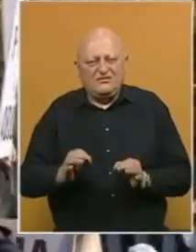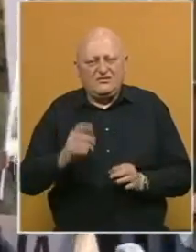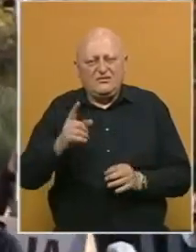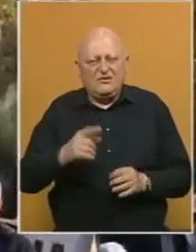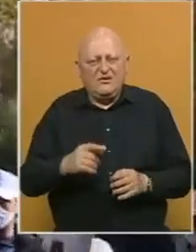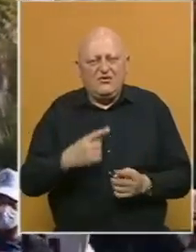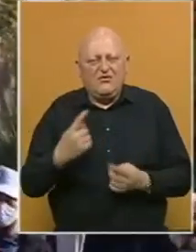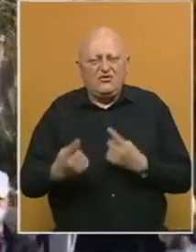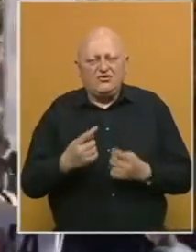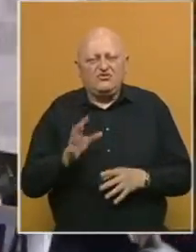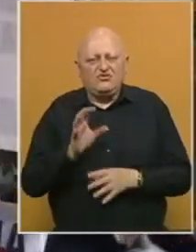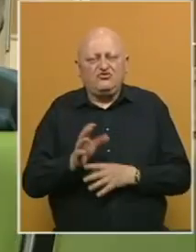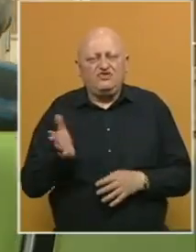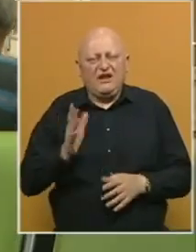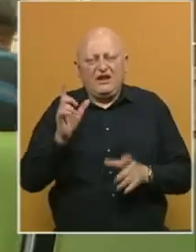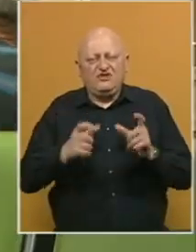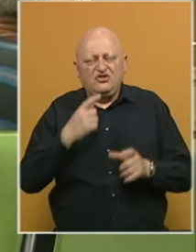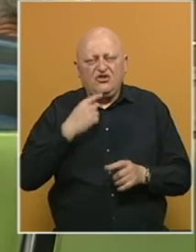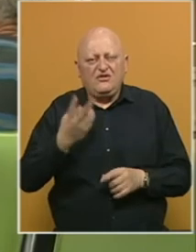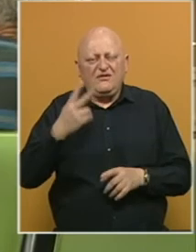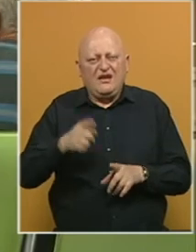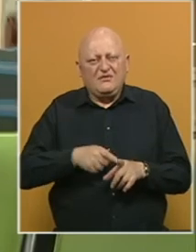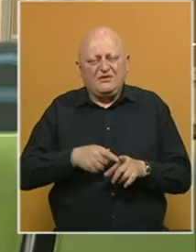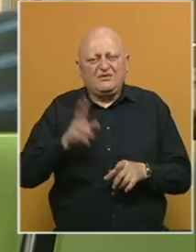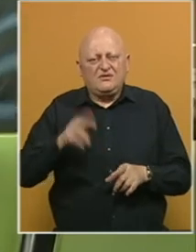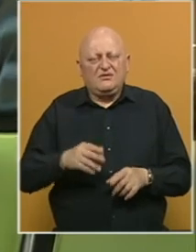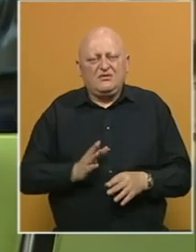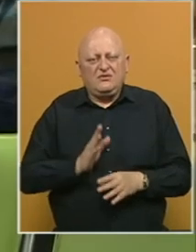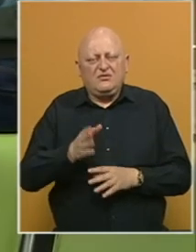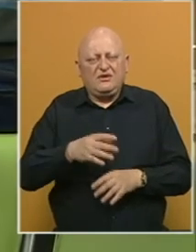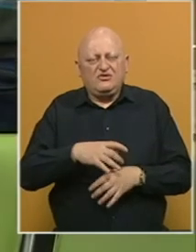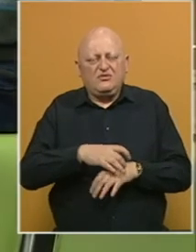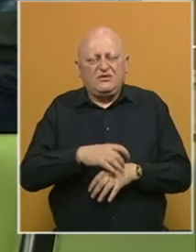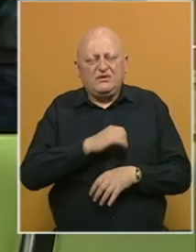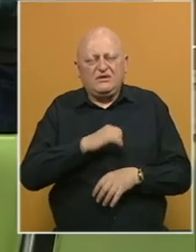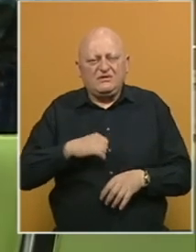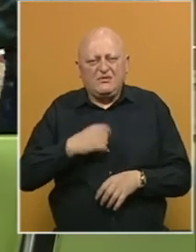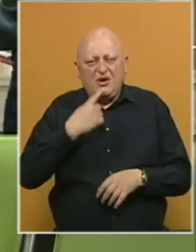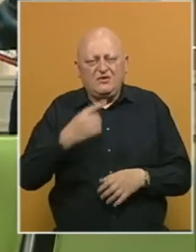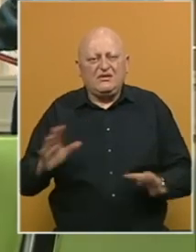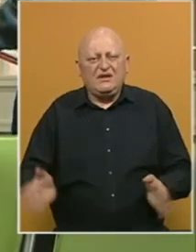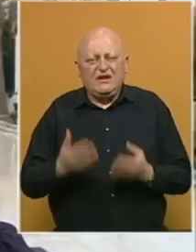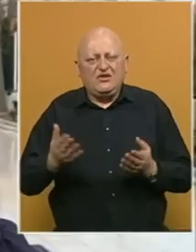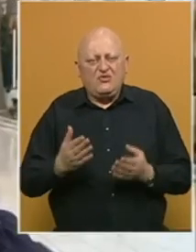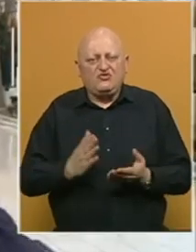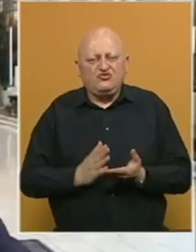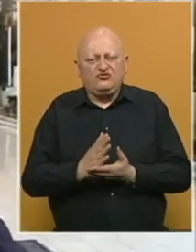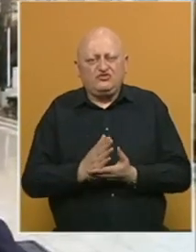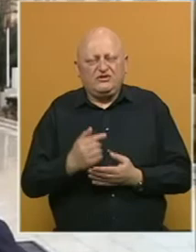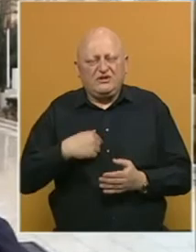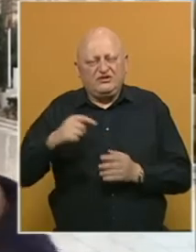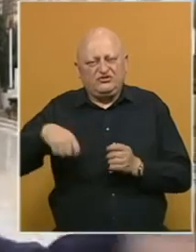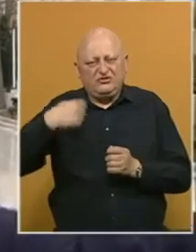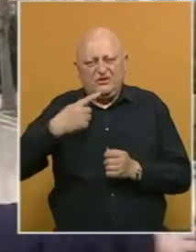ovako stanje znatno utječe na građane koji više od dva mjeseca imaju pristup liječenju, samo ako je riječ o hitnom slučaju. Za našu